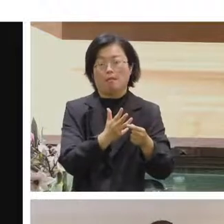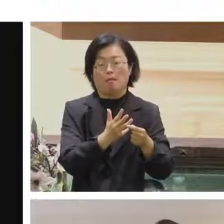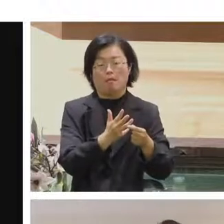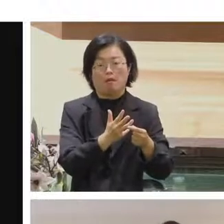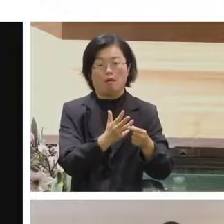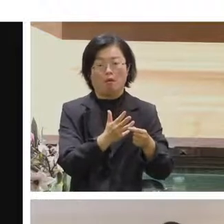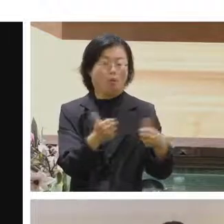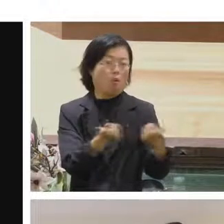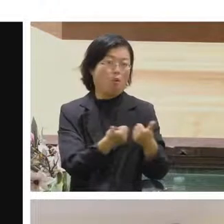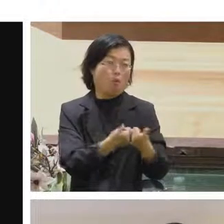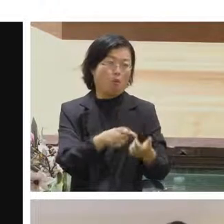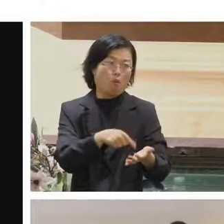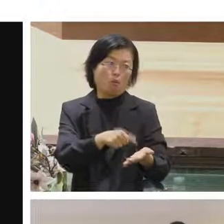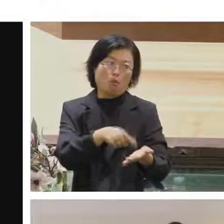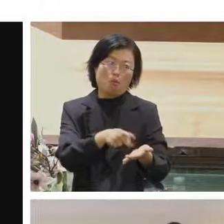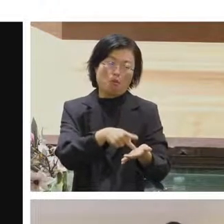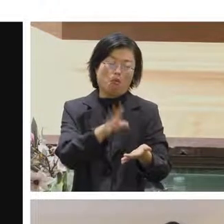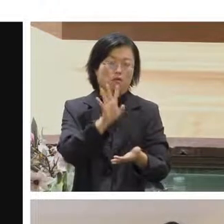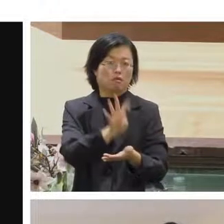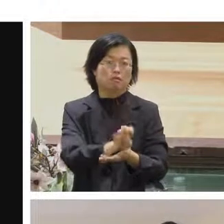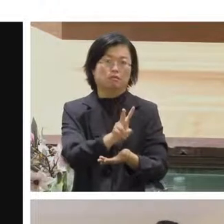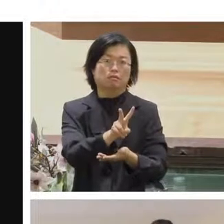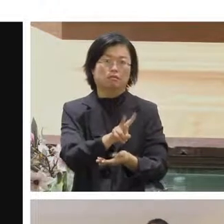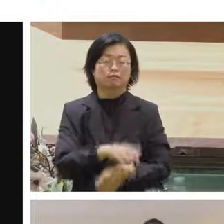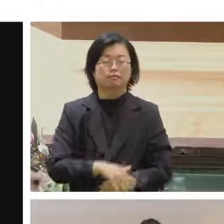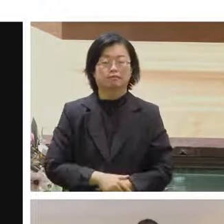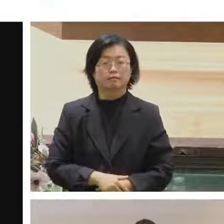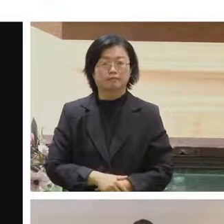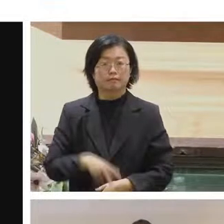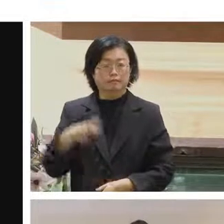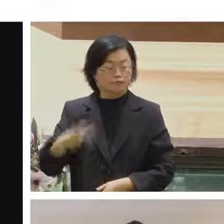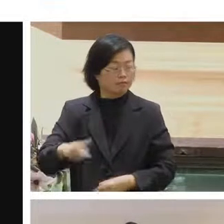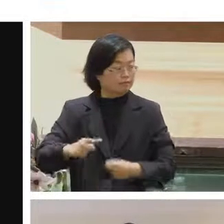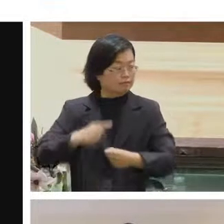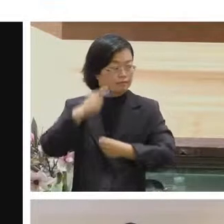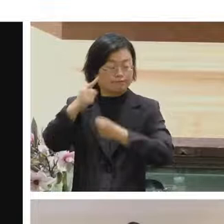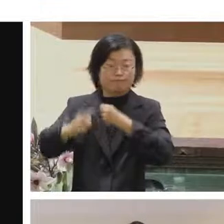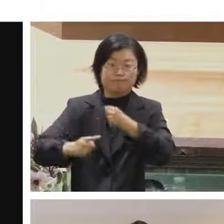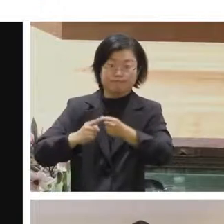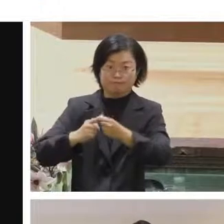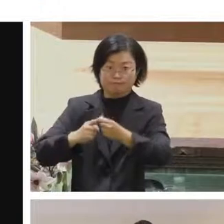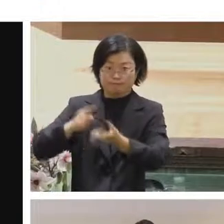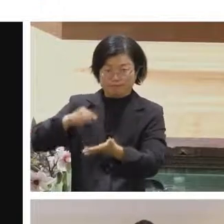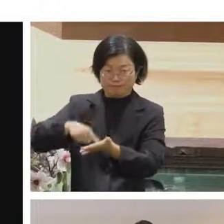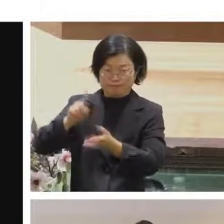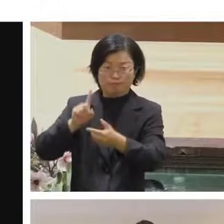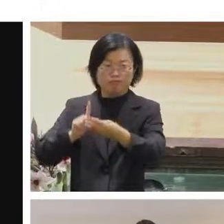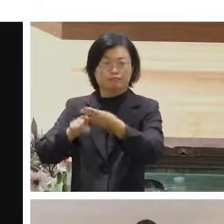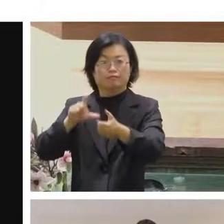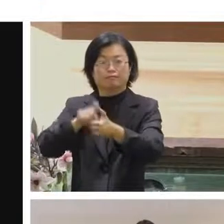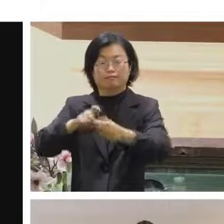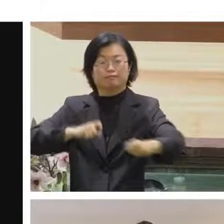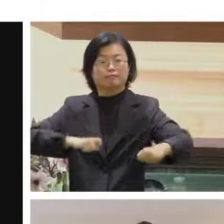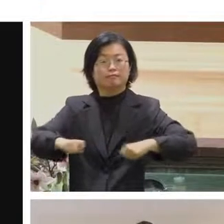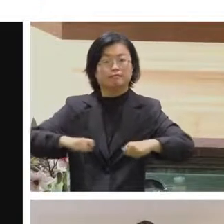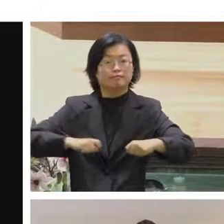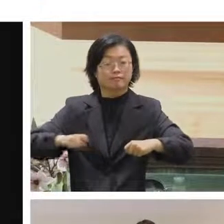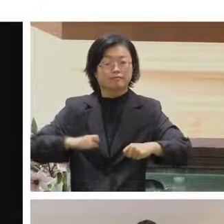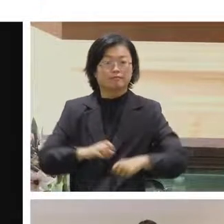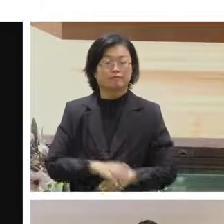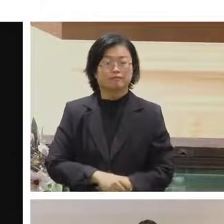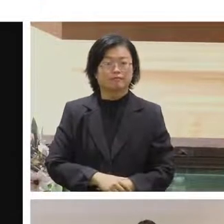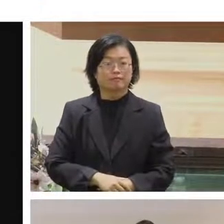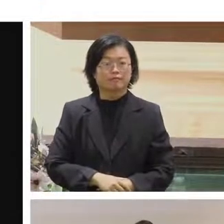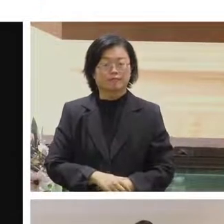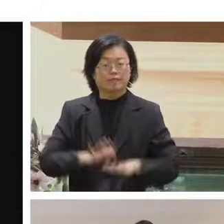一次了四十二次了然後這另外就是年度的主題計畫就包含了我們臨時小學校